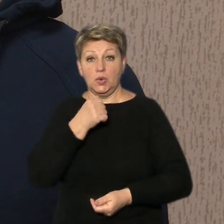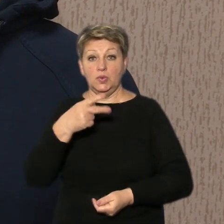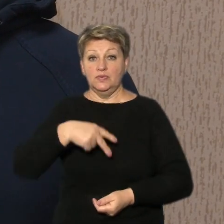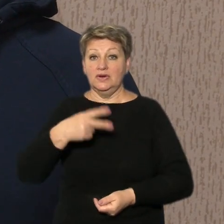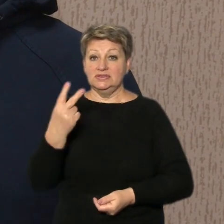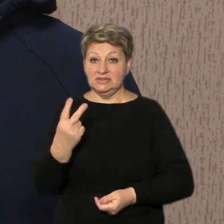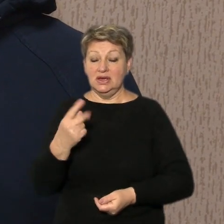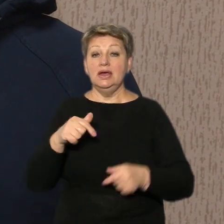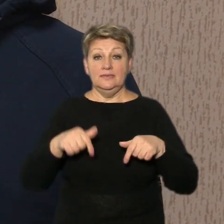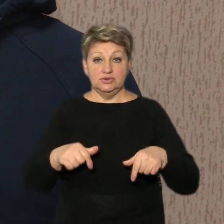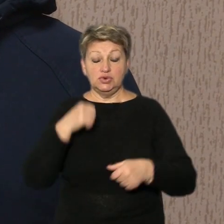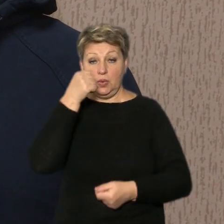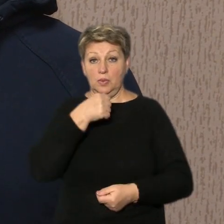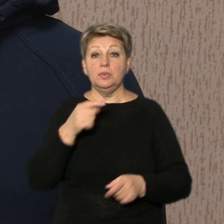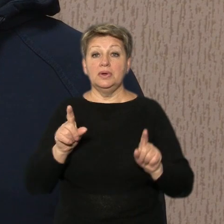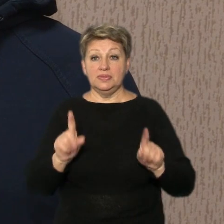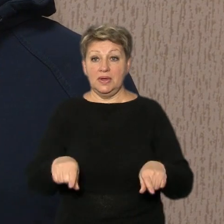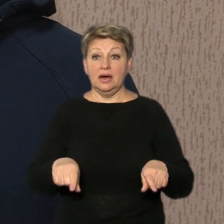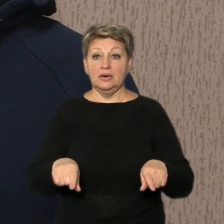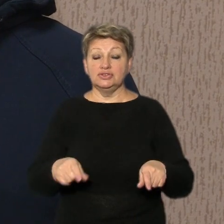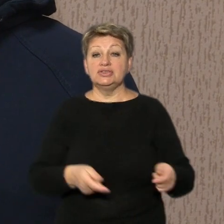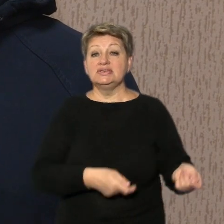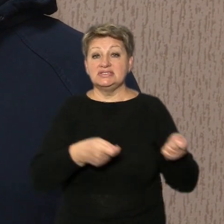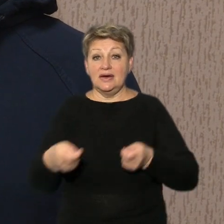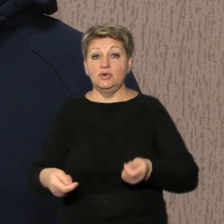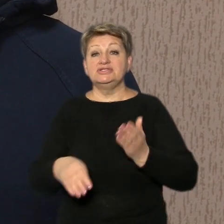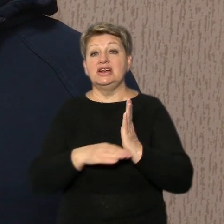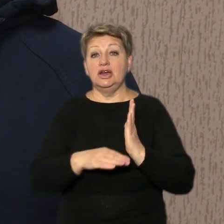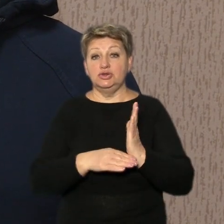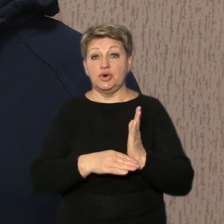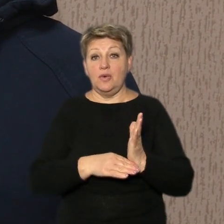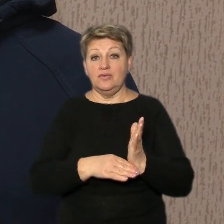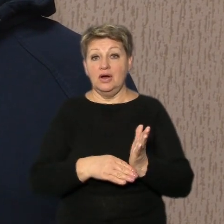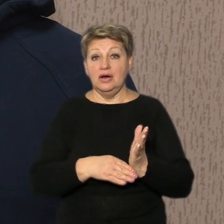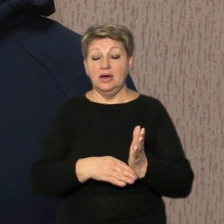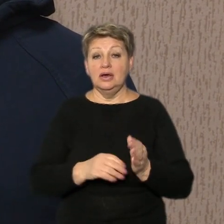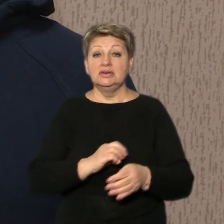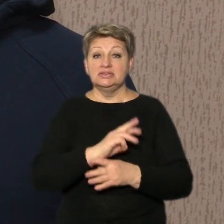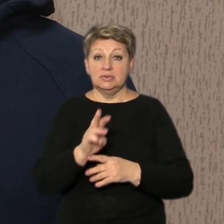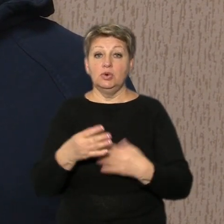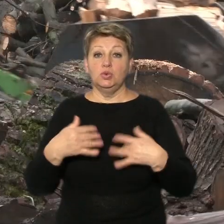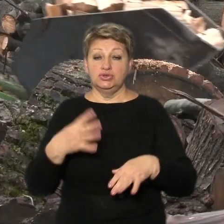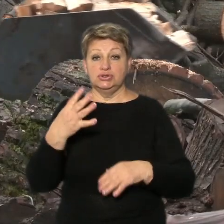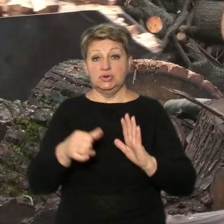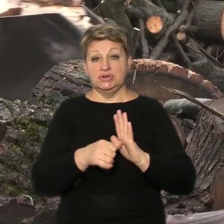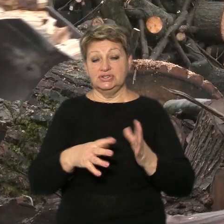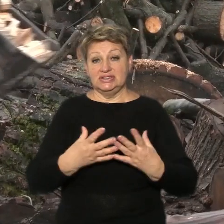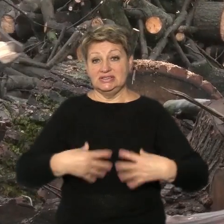-го, і в цьому році вже також завозили дрова, забезпечено вже 46 сімей.